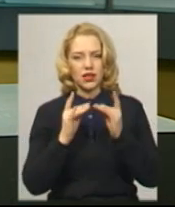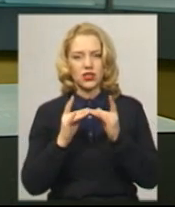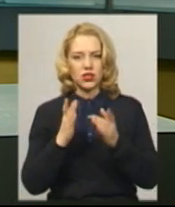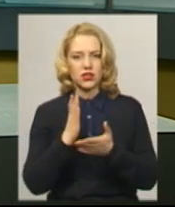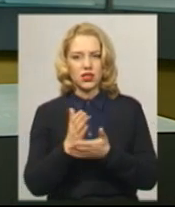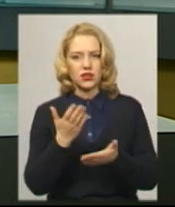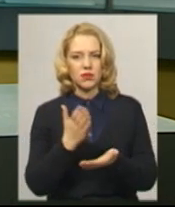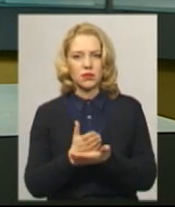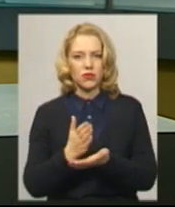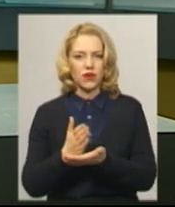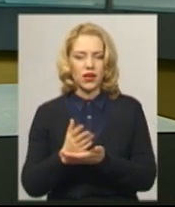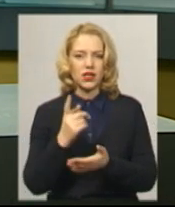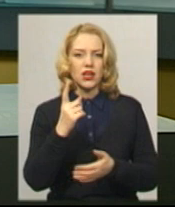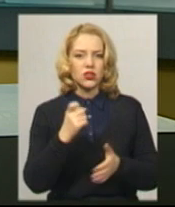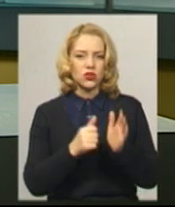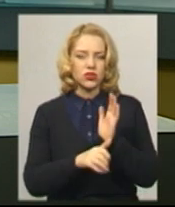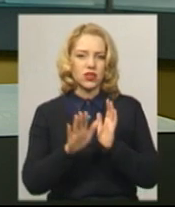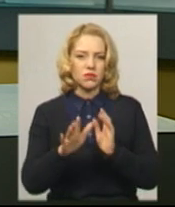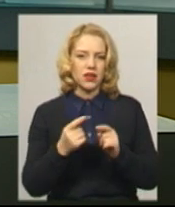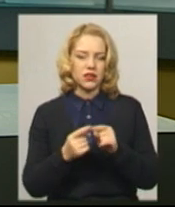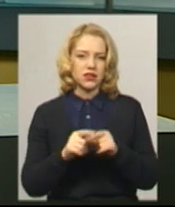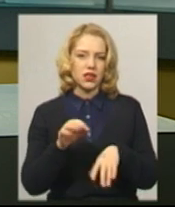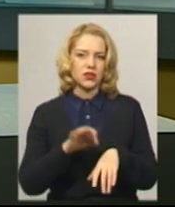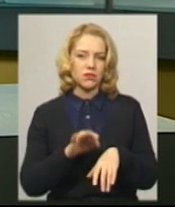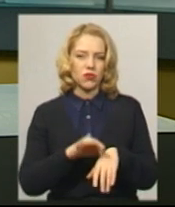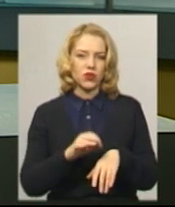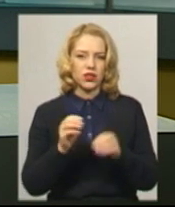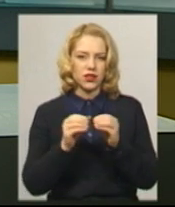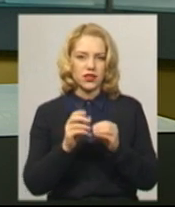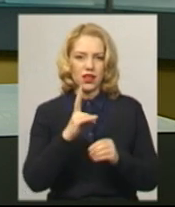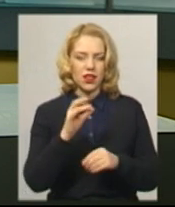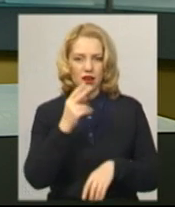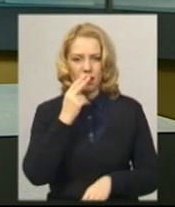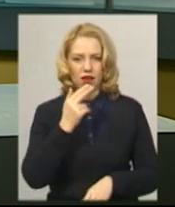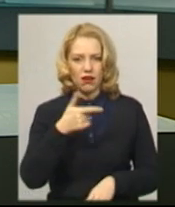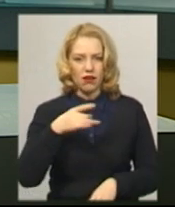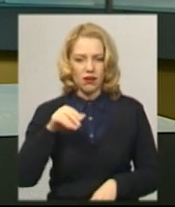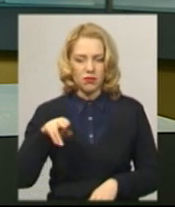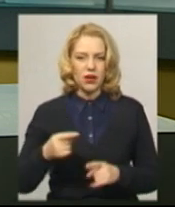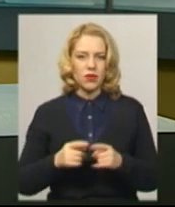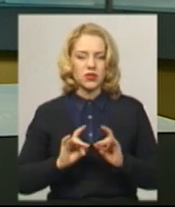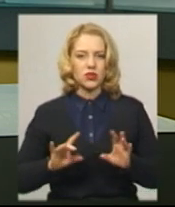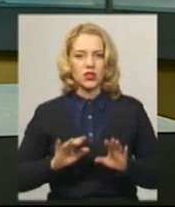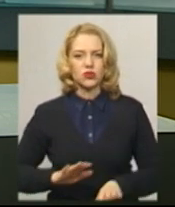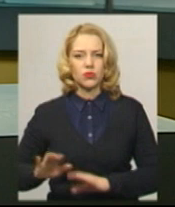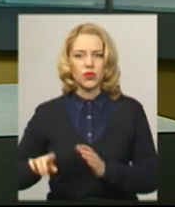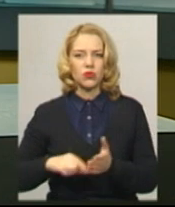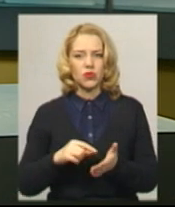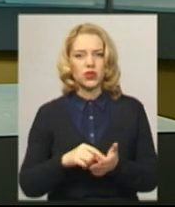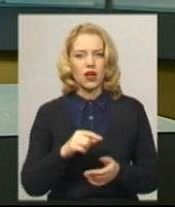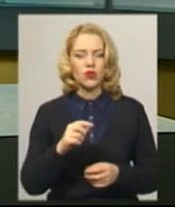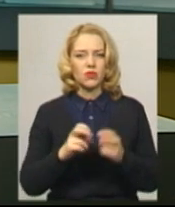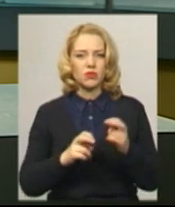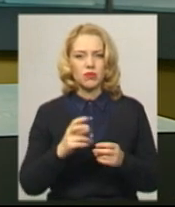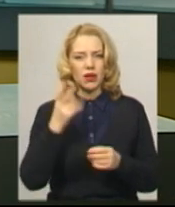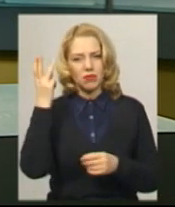165 пацієнтів, з них 110 хворих на грип. Про це розповіла заступник головного лікаря комунального підприємства Хмельницька інфекційна